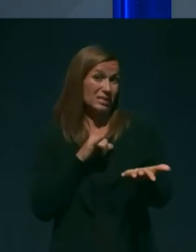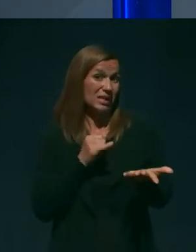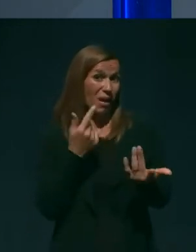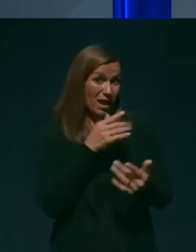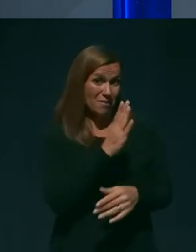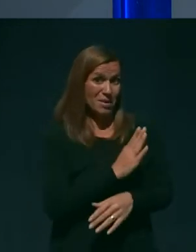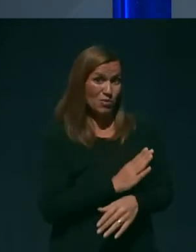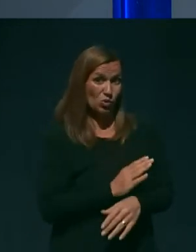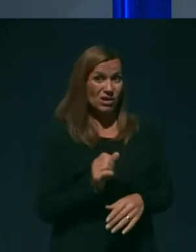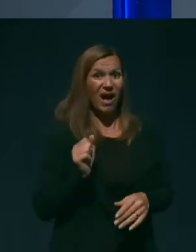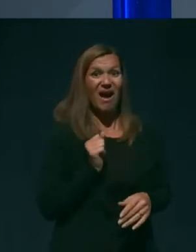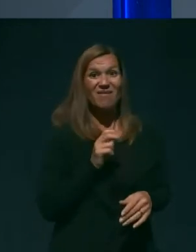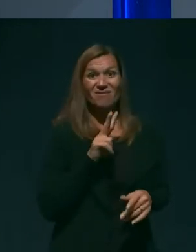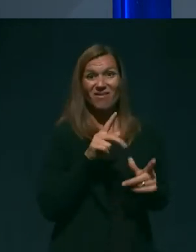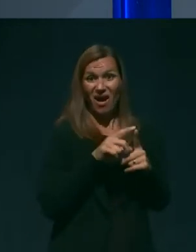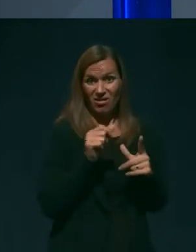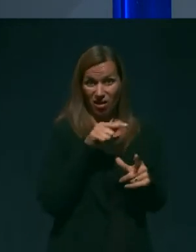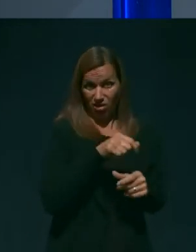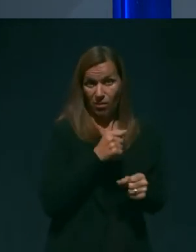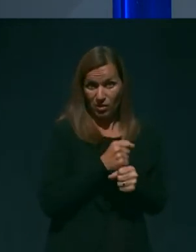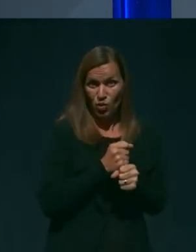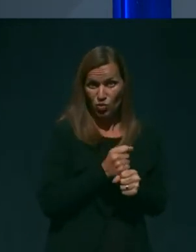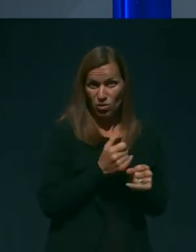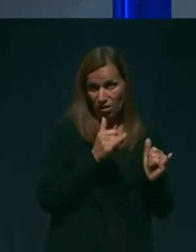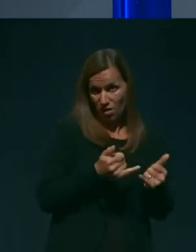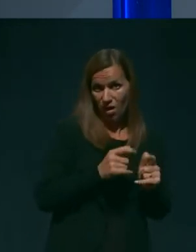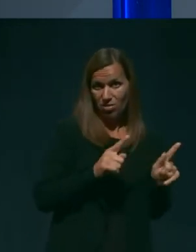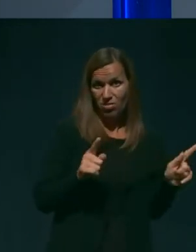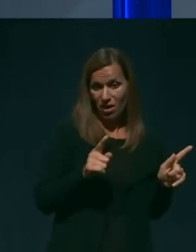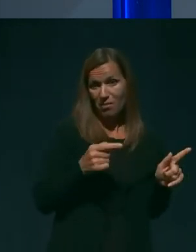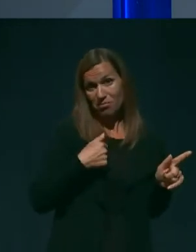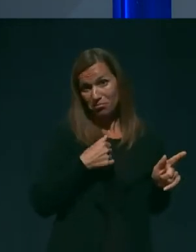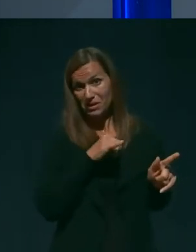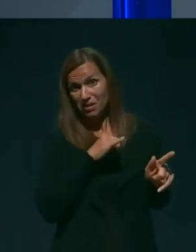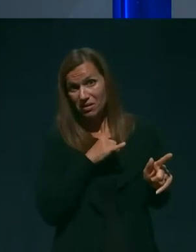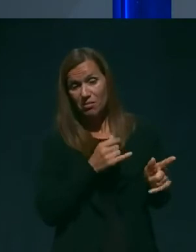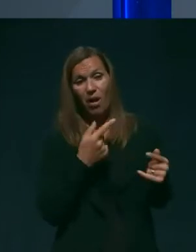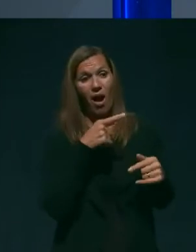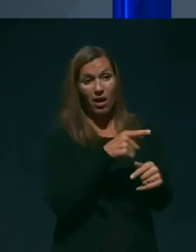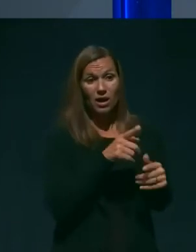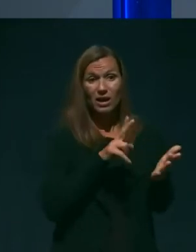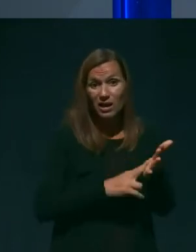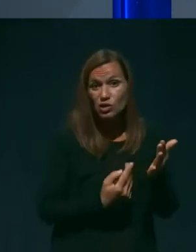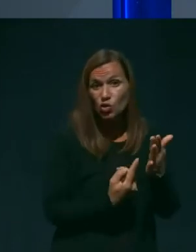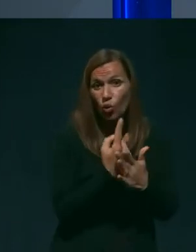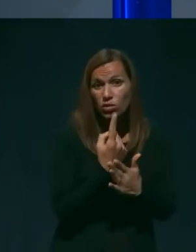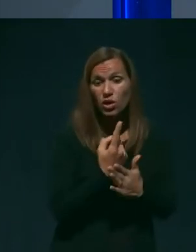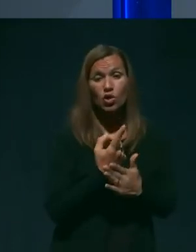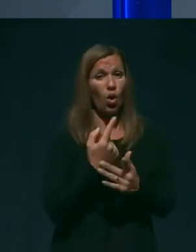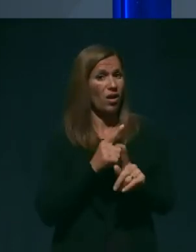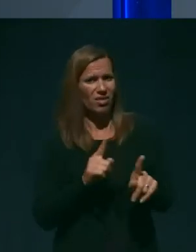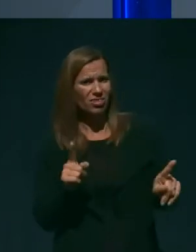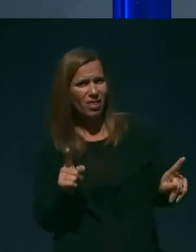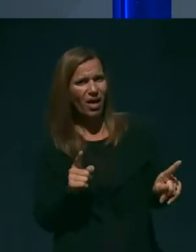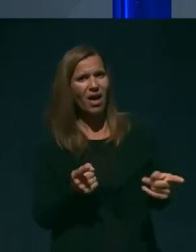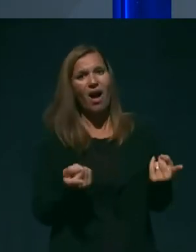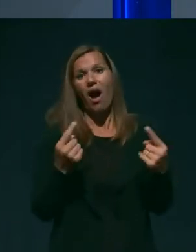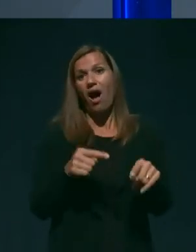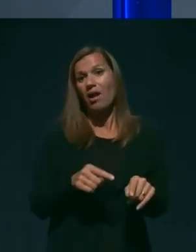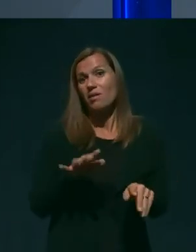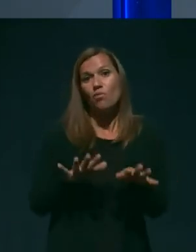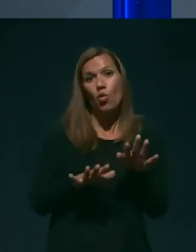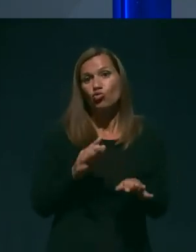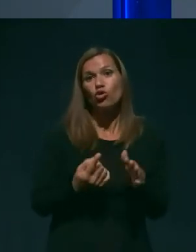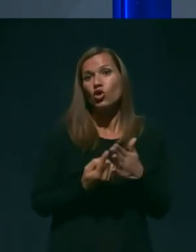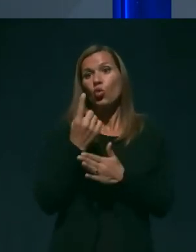tam, torej se to je, se ni zgodilo, mogoče dopuščete to tretjo možnost, ali pa, da bi šlo recimo za dogodek na nek drug